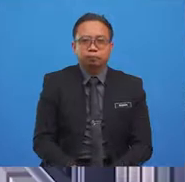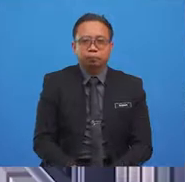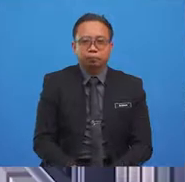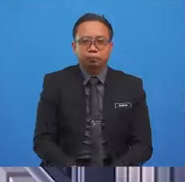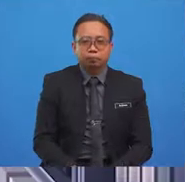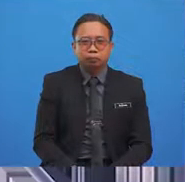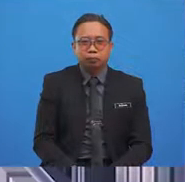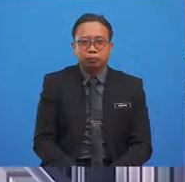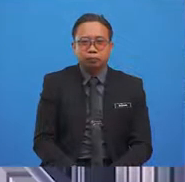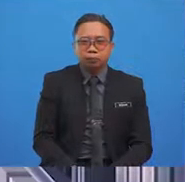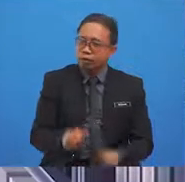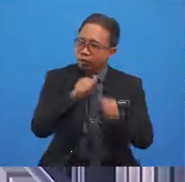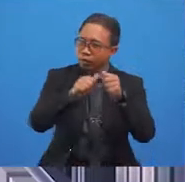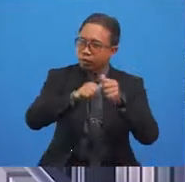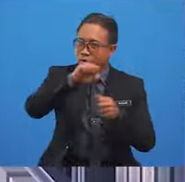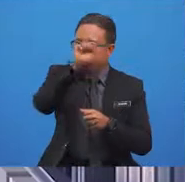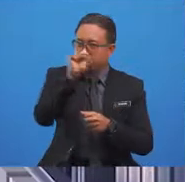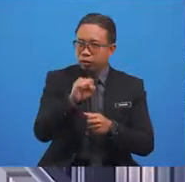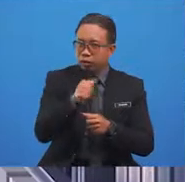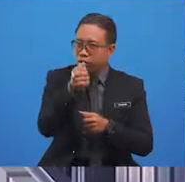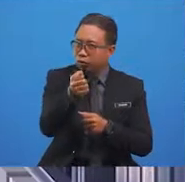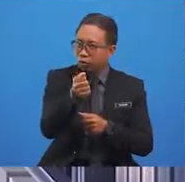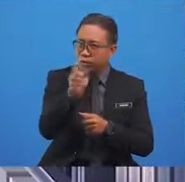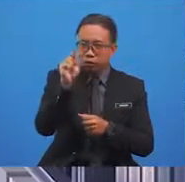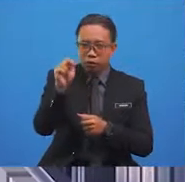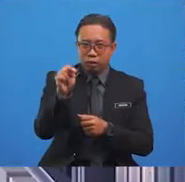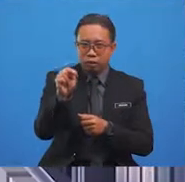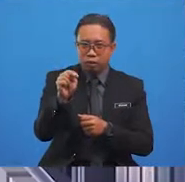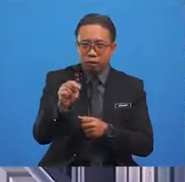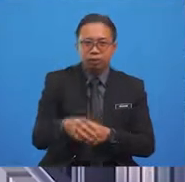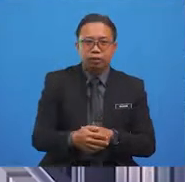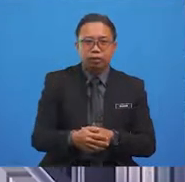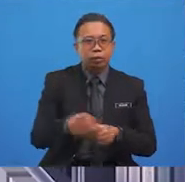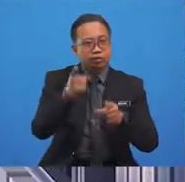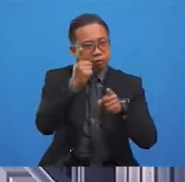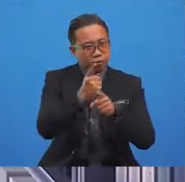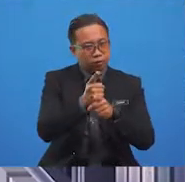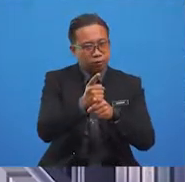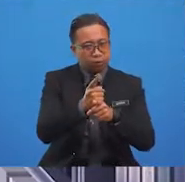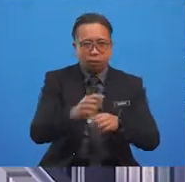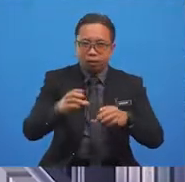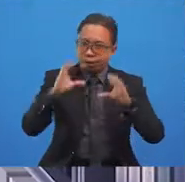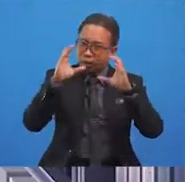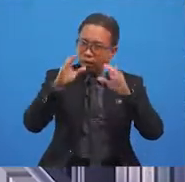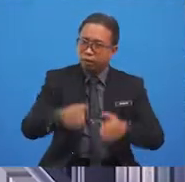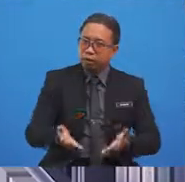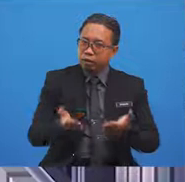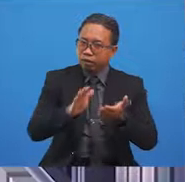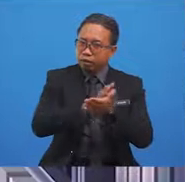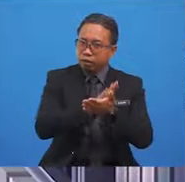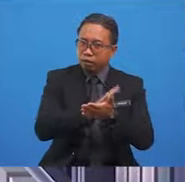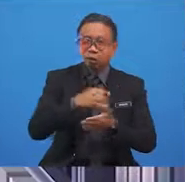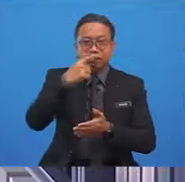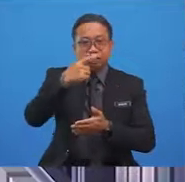For each question asked, you will need to raise the correct card and say their name out